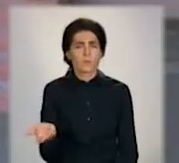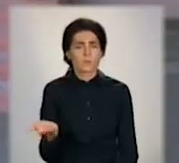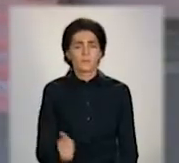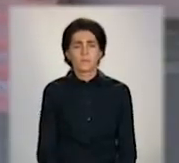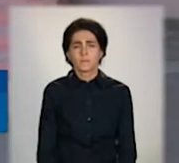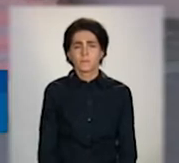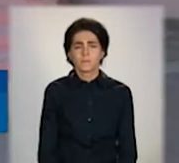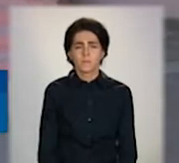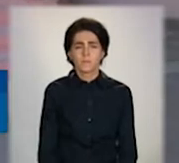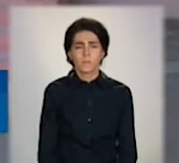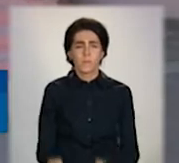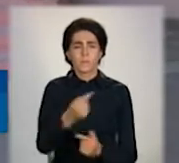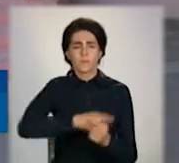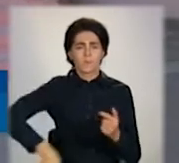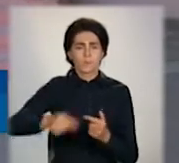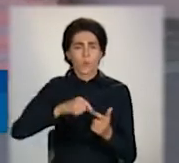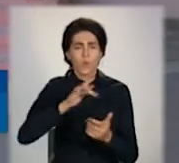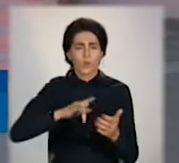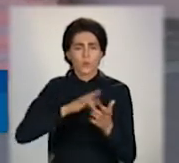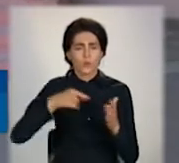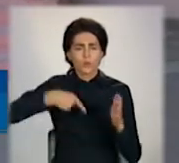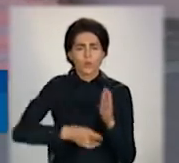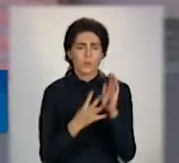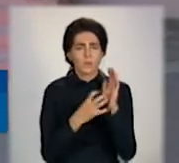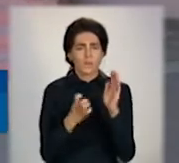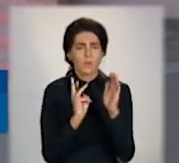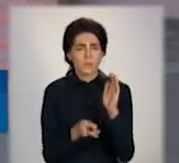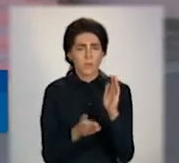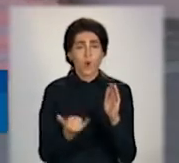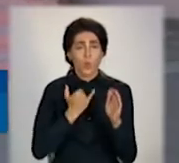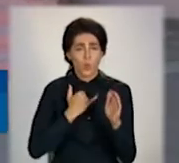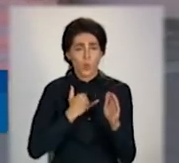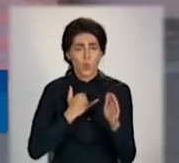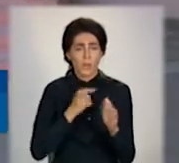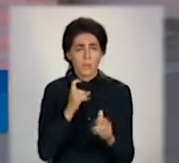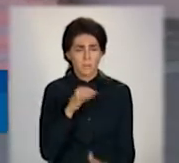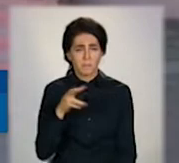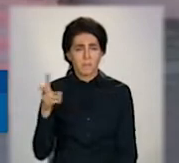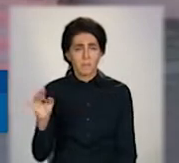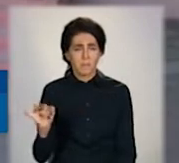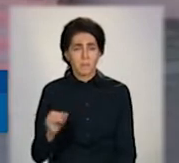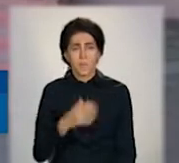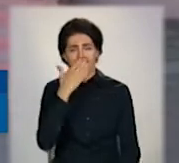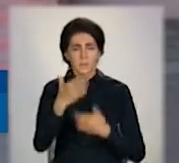по городу 1930 гривень. У нас по хіміку 27,